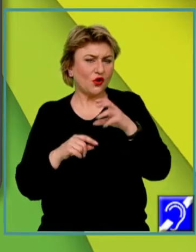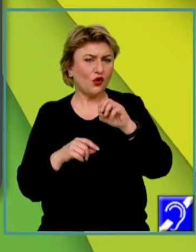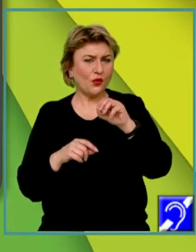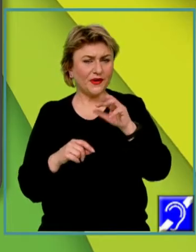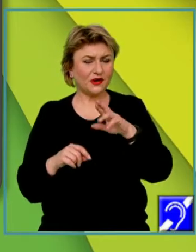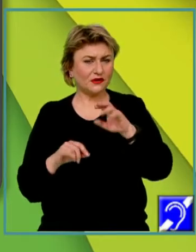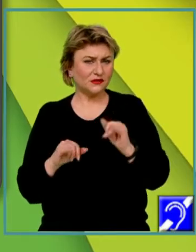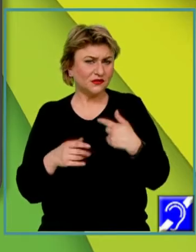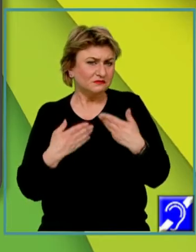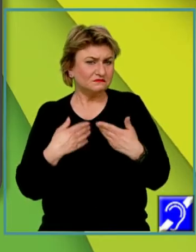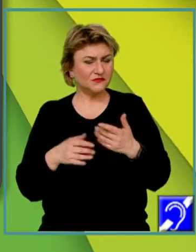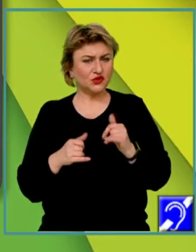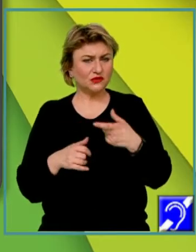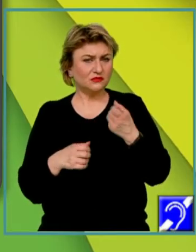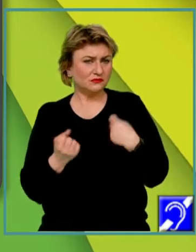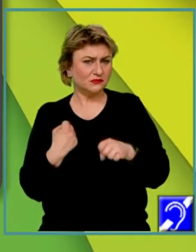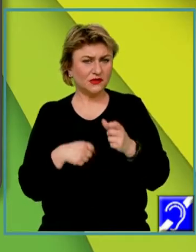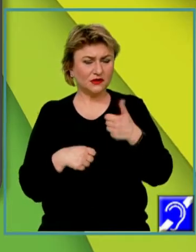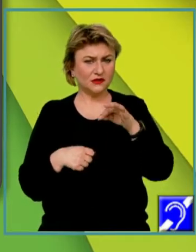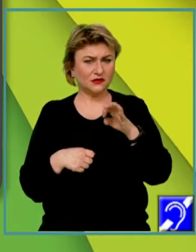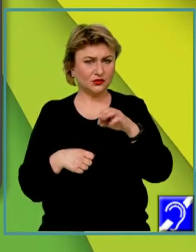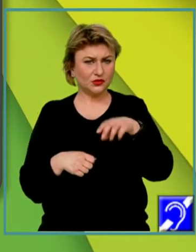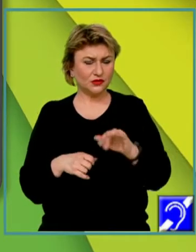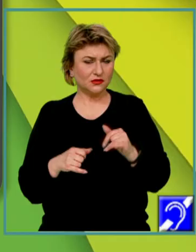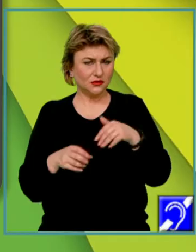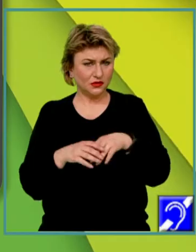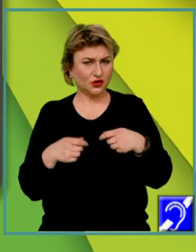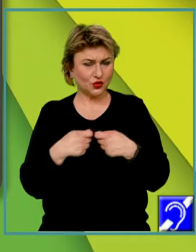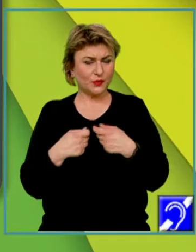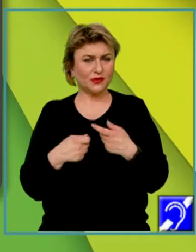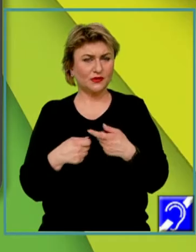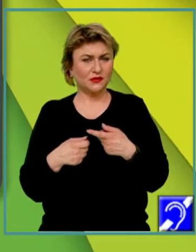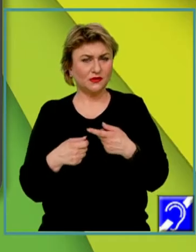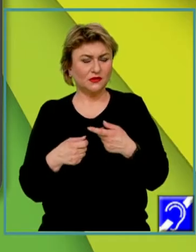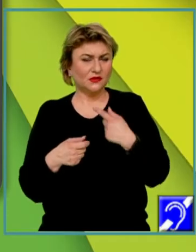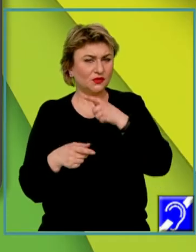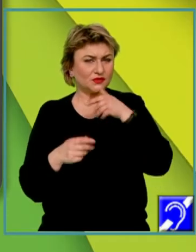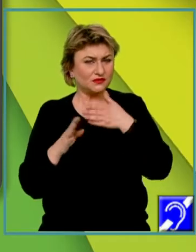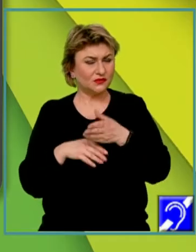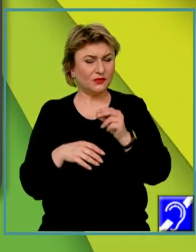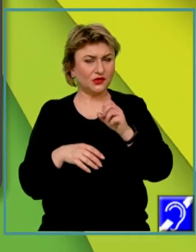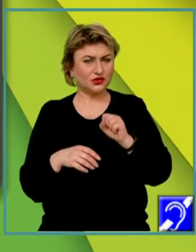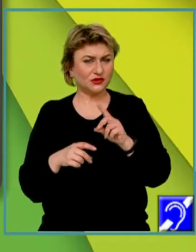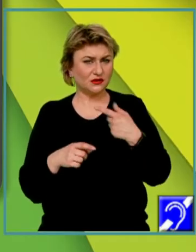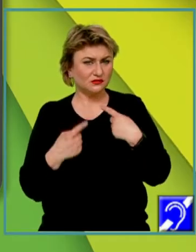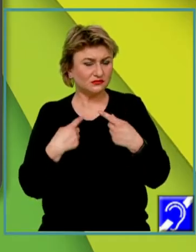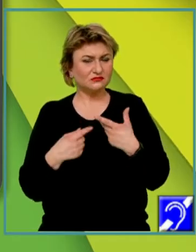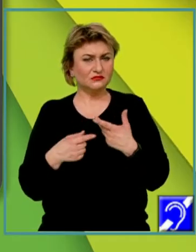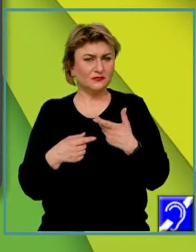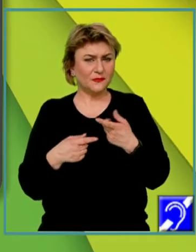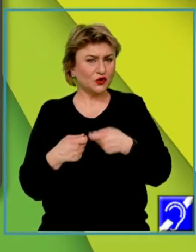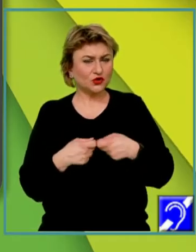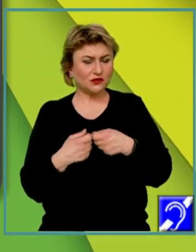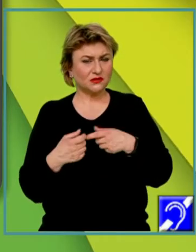comune, aspirații și atitudii. În cadrul grupului, individul, prin intermediul procesului de socializare, își formează